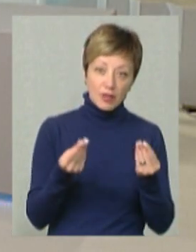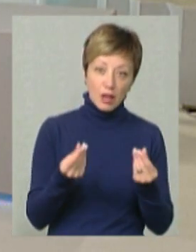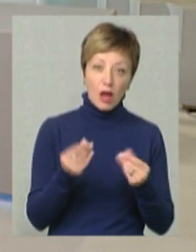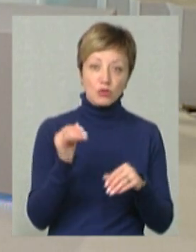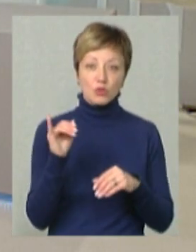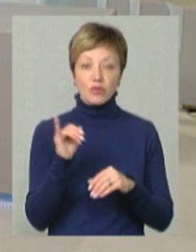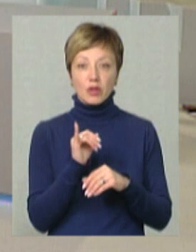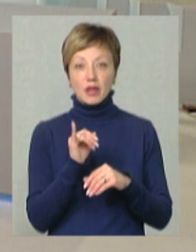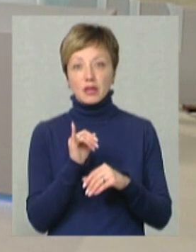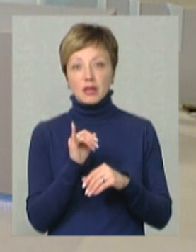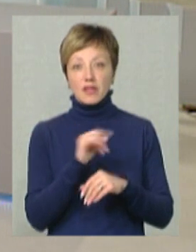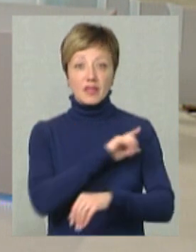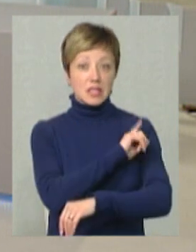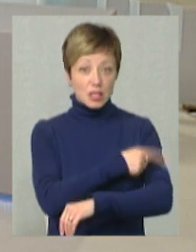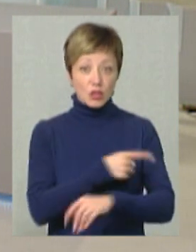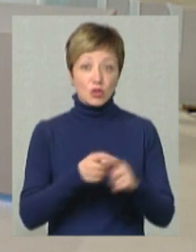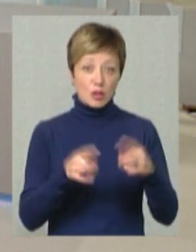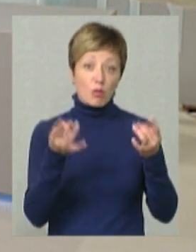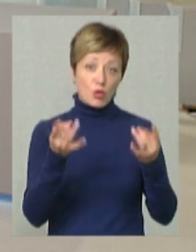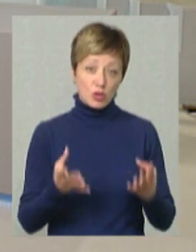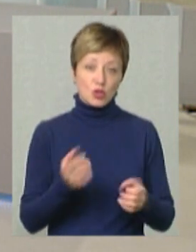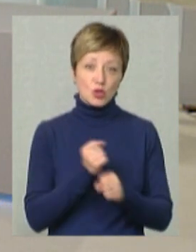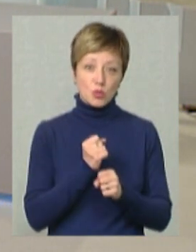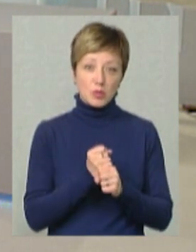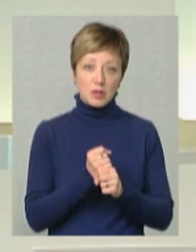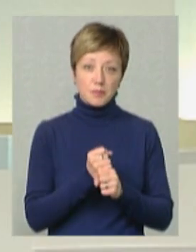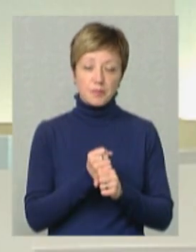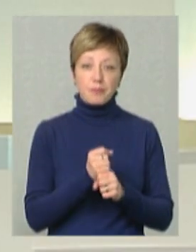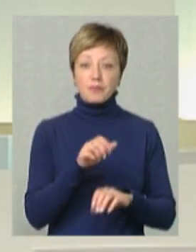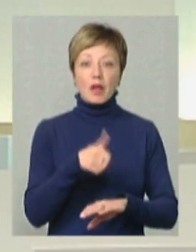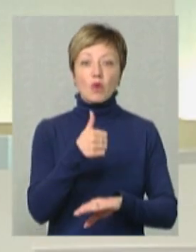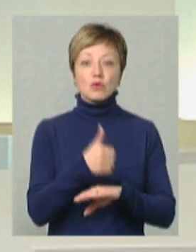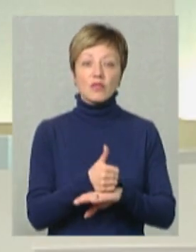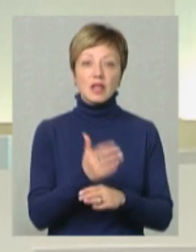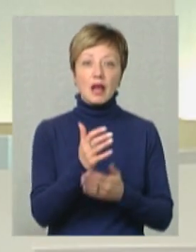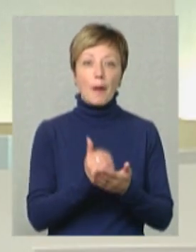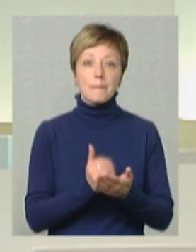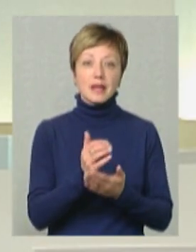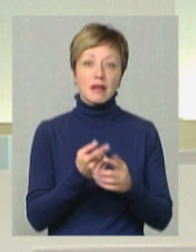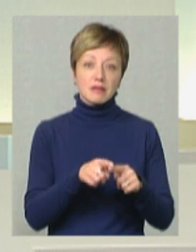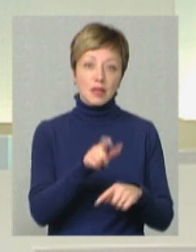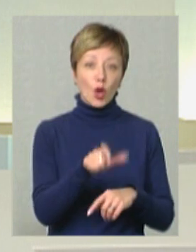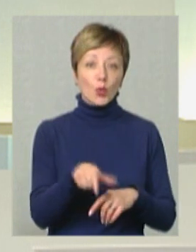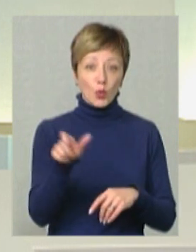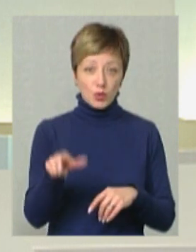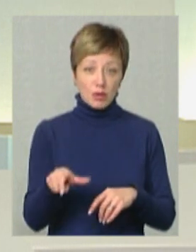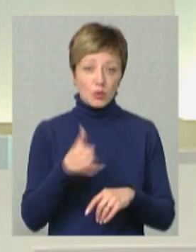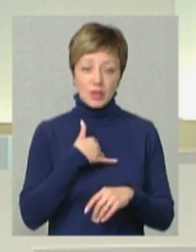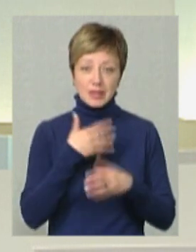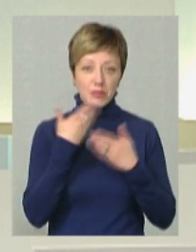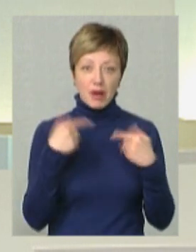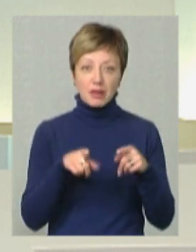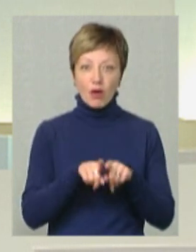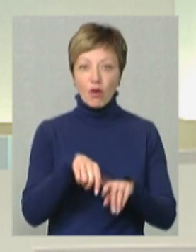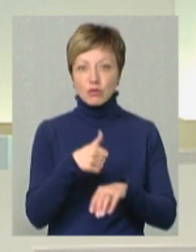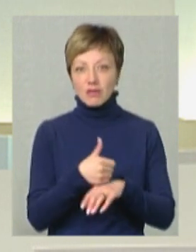і фізично це простіше зробити. Основний капітал ІТ-компаній – це люди. Тобто, в нас немає таких